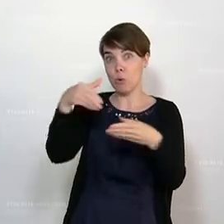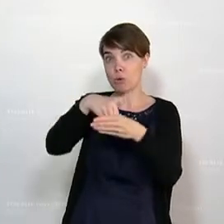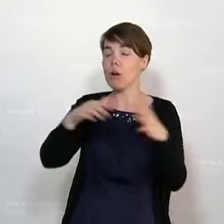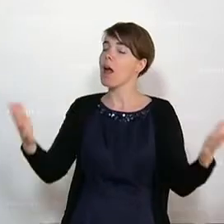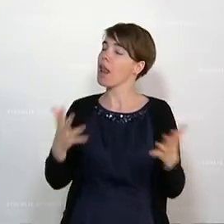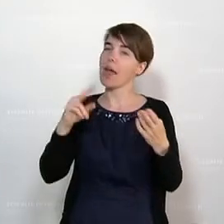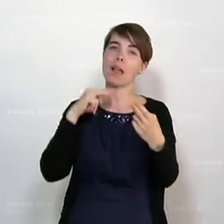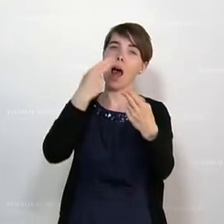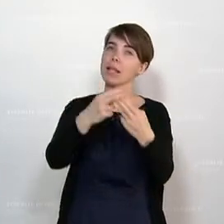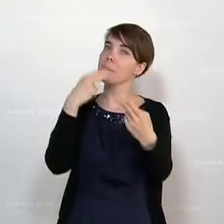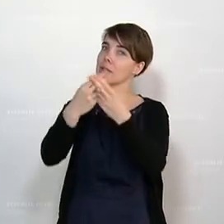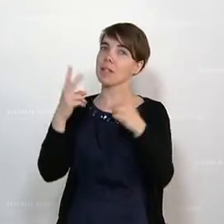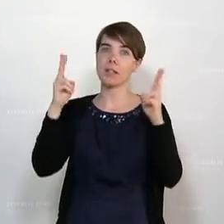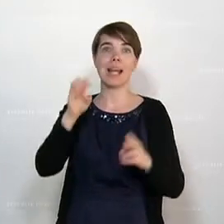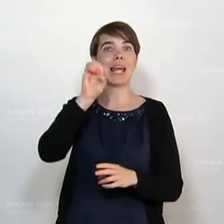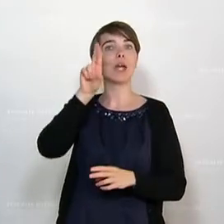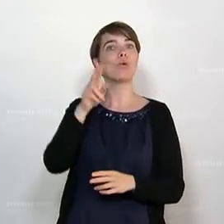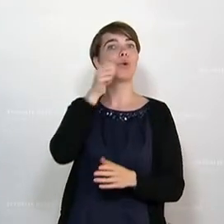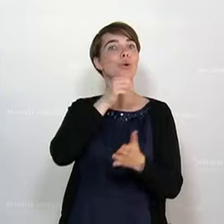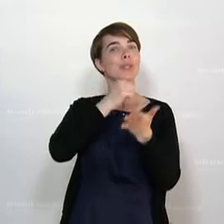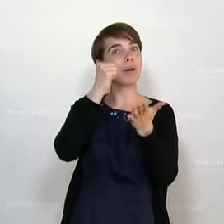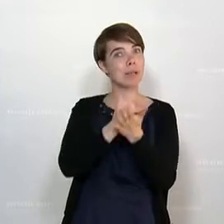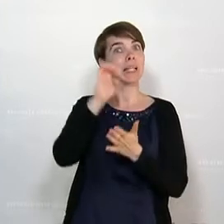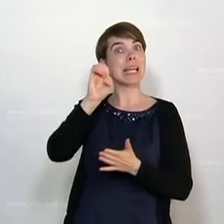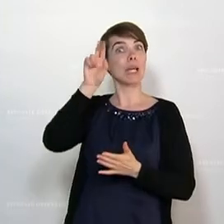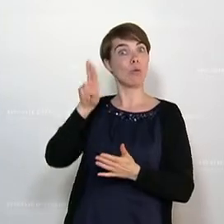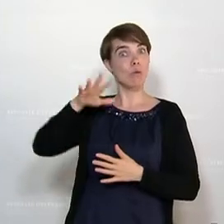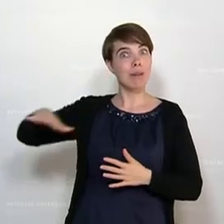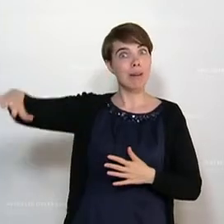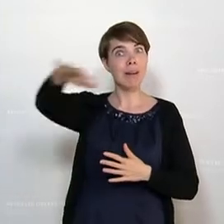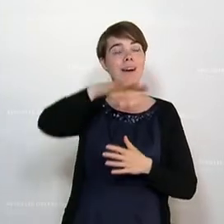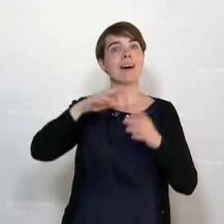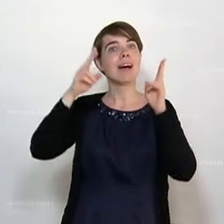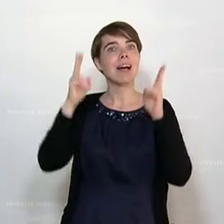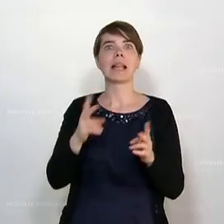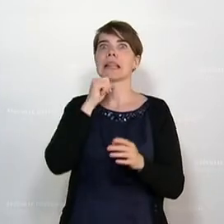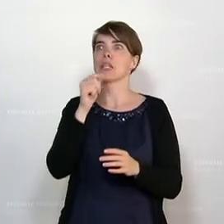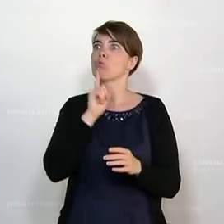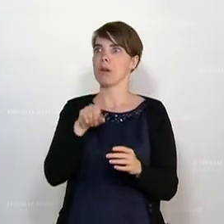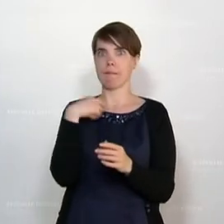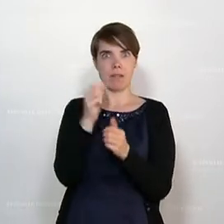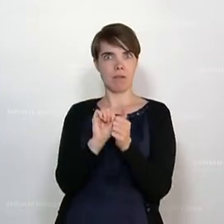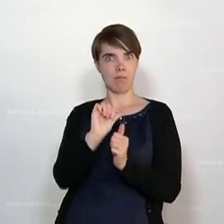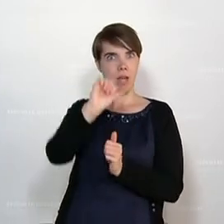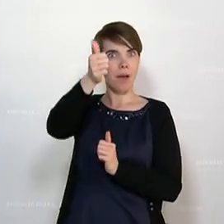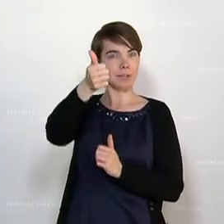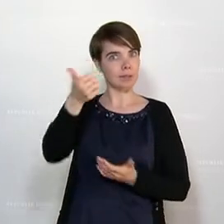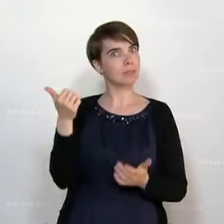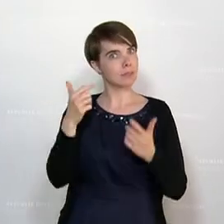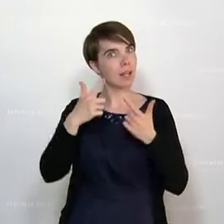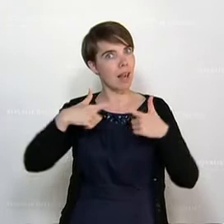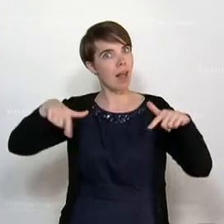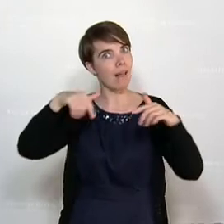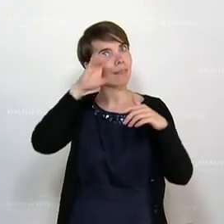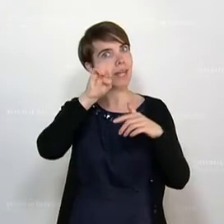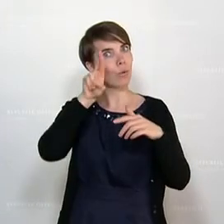mit den EU-Vorgaben, mit dem EU-Grünen-Pass, so dass wir eben auch europaweit eben entsprechend nicht nur Vorreiter sind, indem wir eben hier als erstes Land